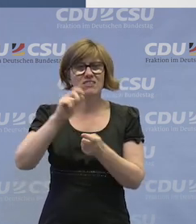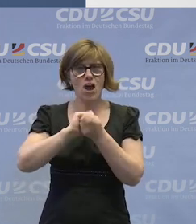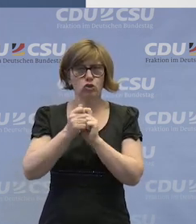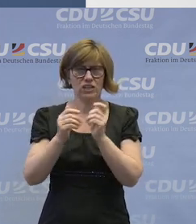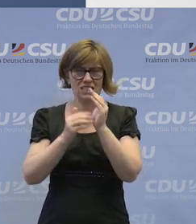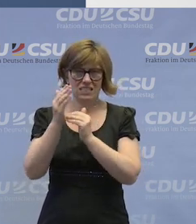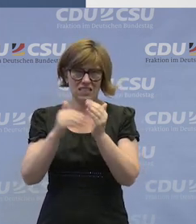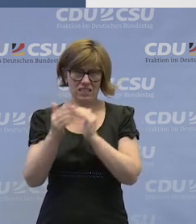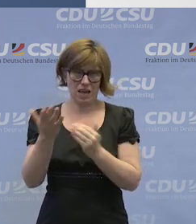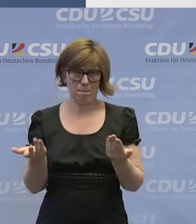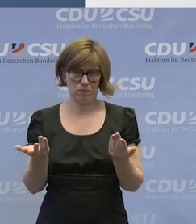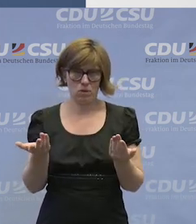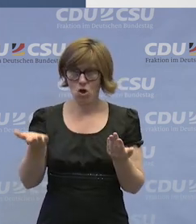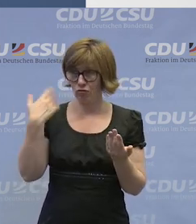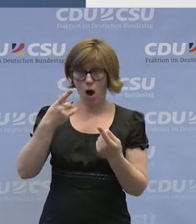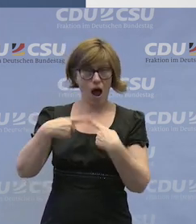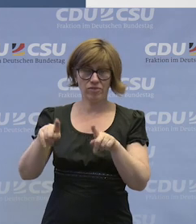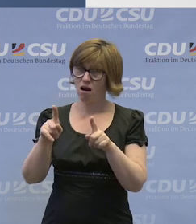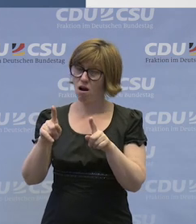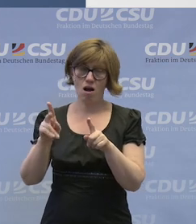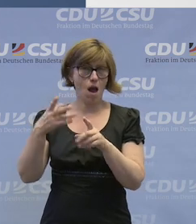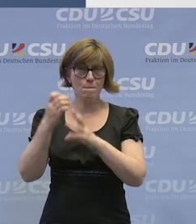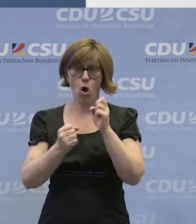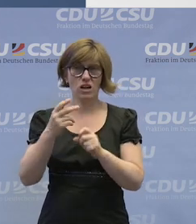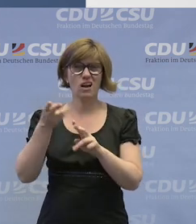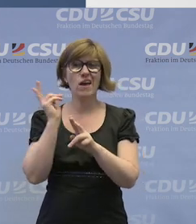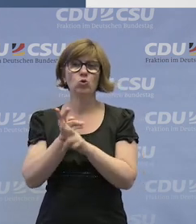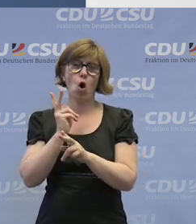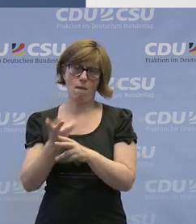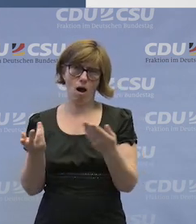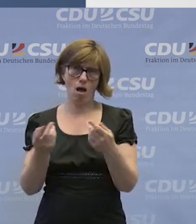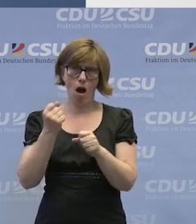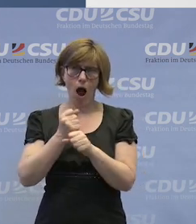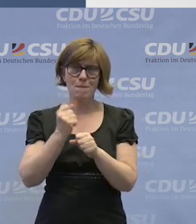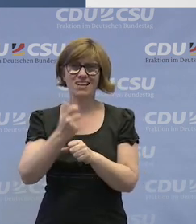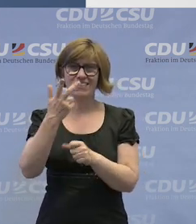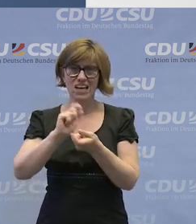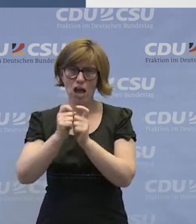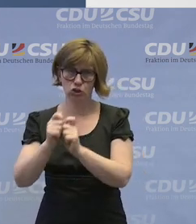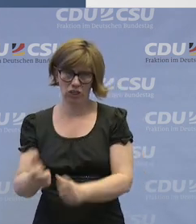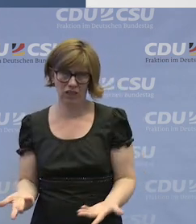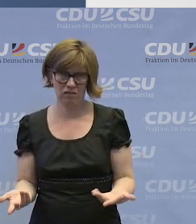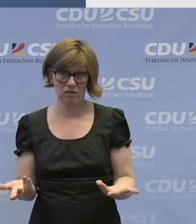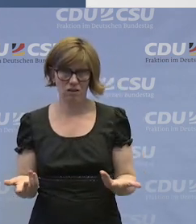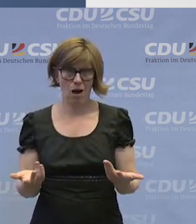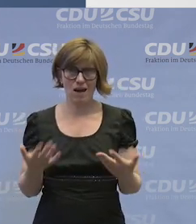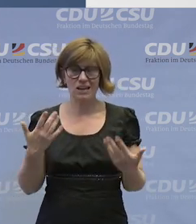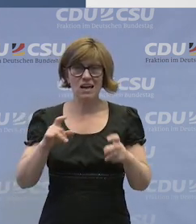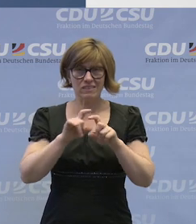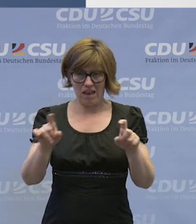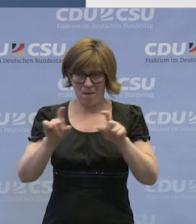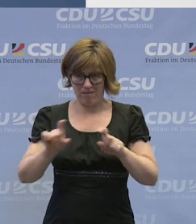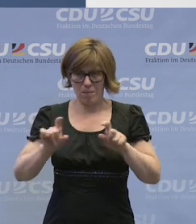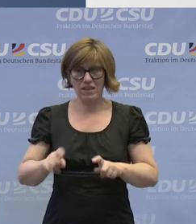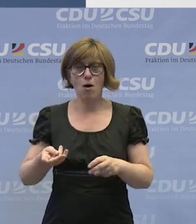arbeiten. Das ist etwas, was in jeder anderen Molkerei was ganz Normales ist. Die arbeiten sogar im Dreischichtsystem. Aber das sind Dinge, wenn